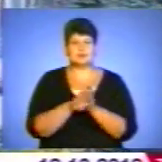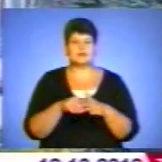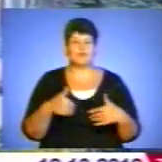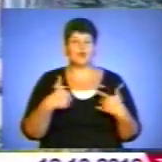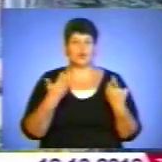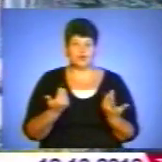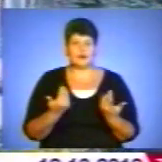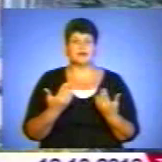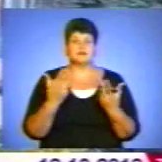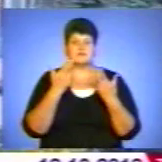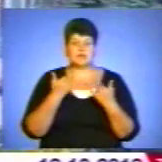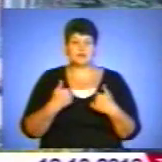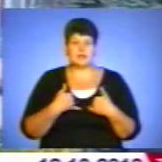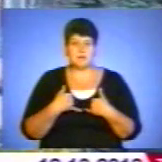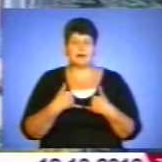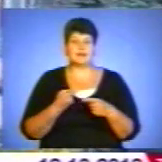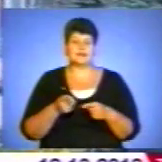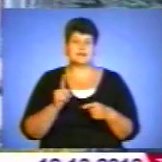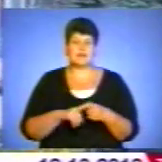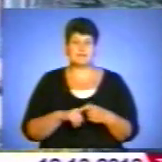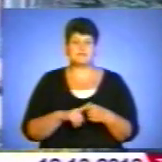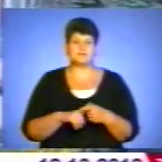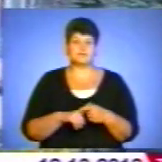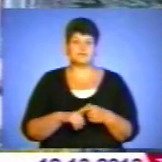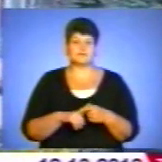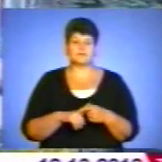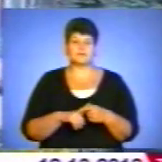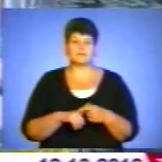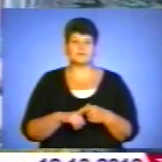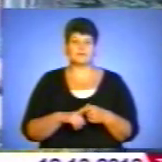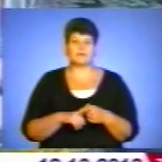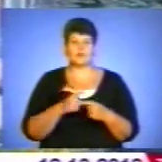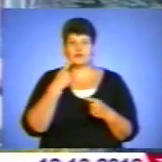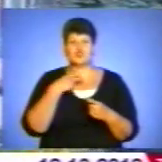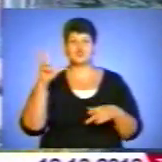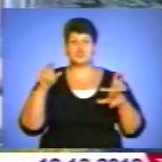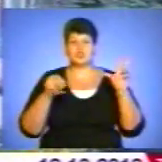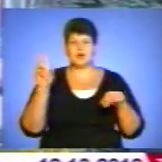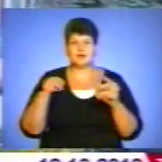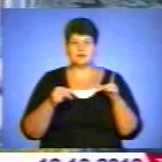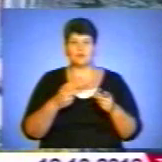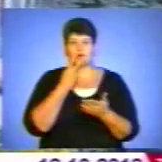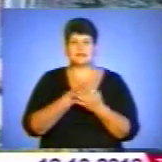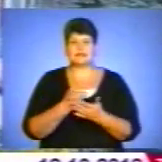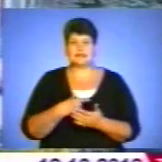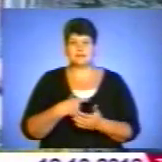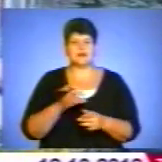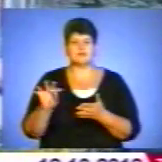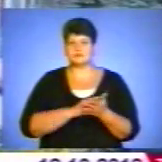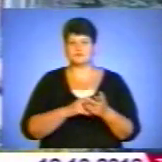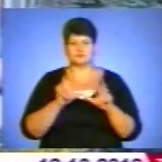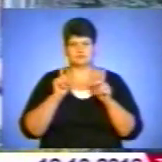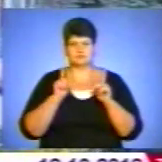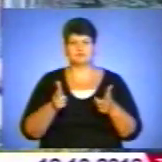Звичайно, для мене це, скажімо так, великий шанс проявити себе, тому я зразу погодився на це.